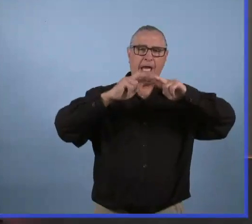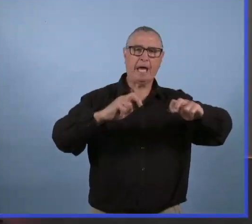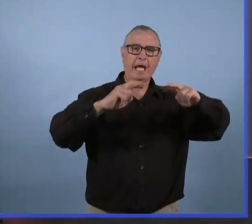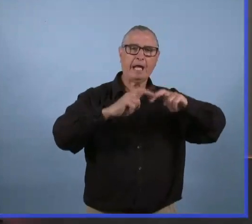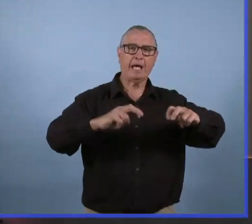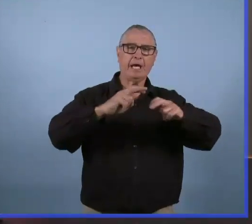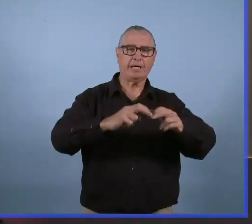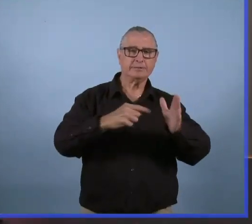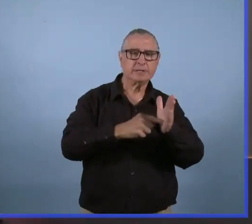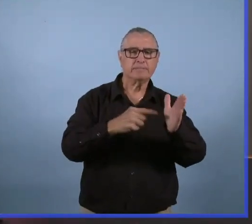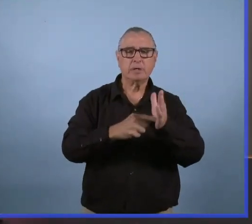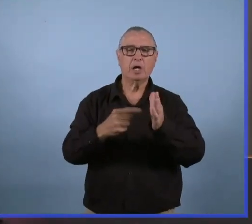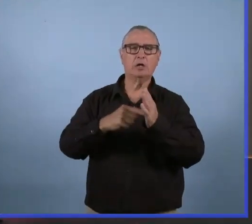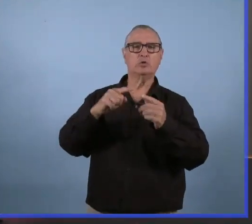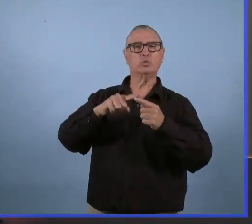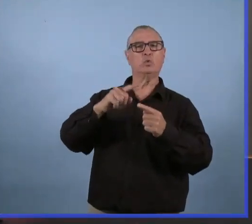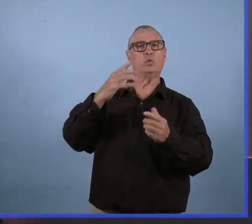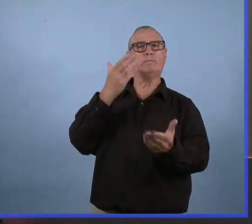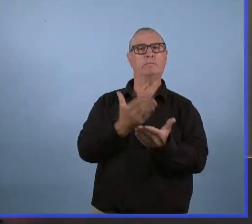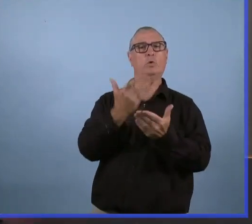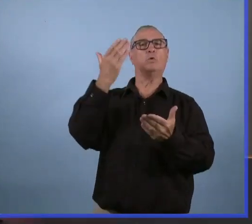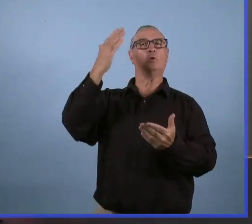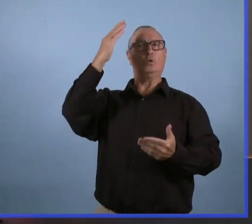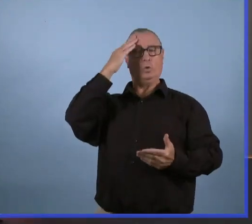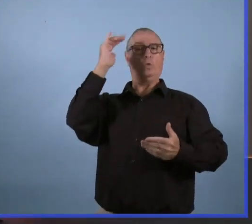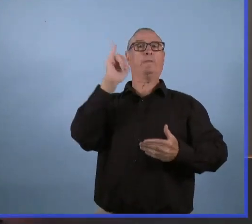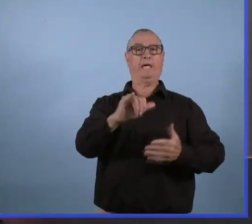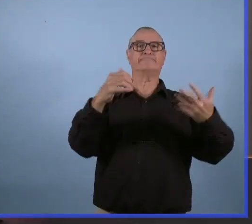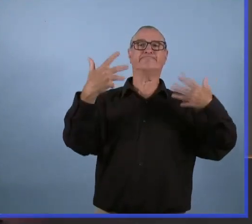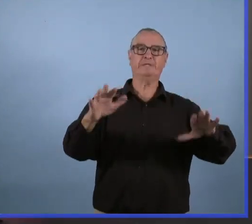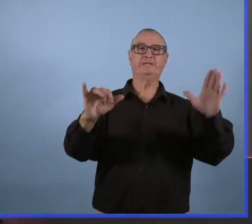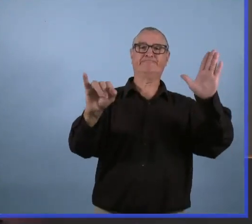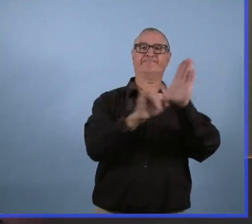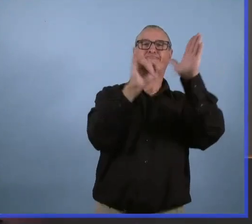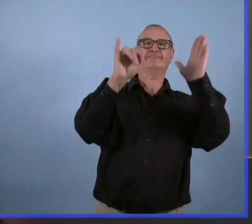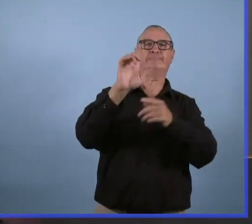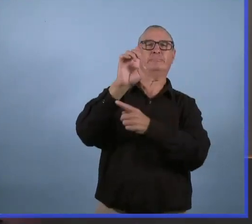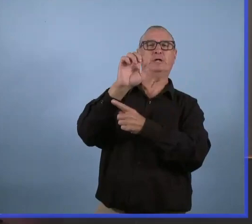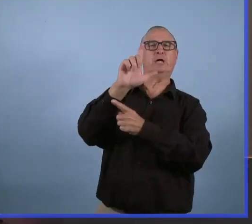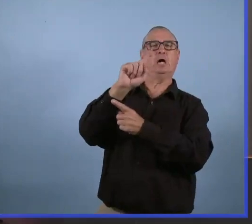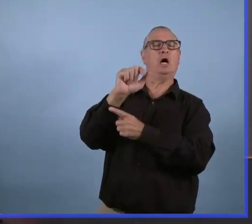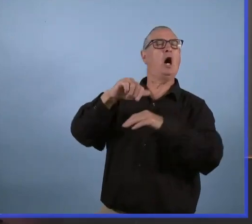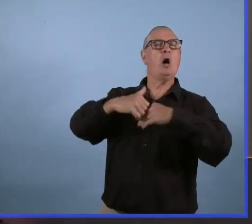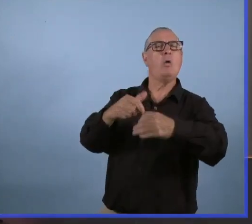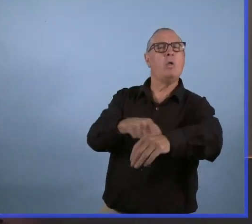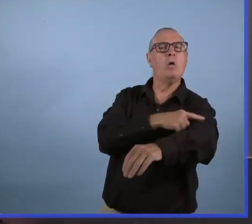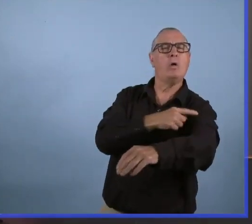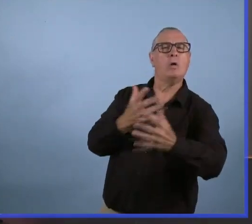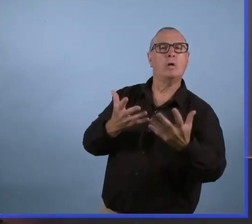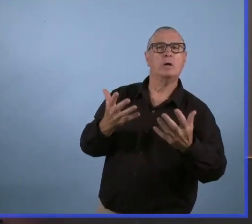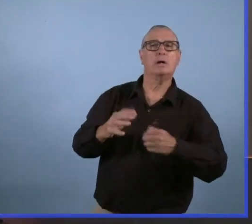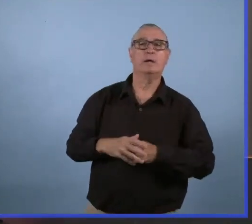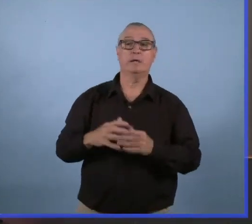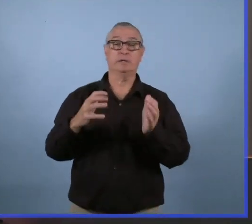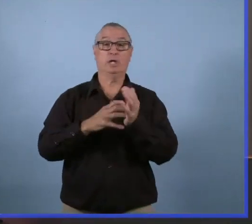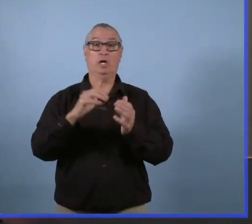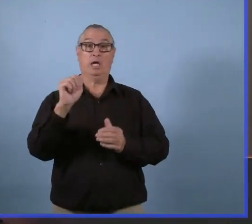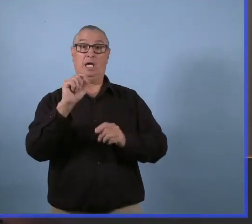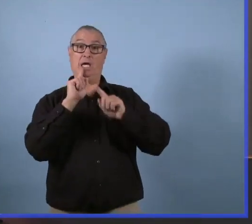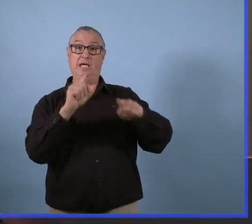à la province plus de deux semaines pour confirmer le premier décès par rapport au Delta ? Quand un test est positif, il y a